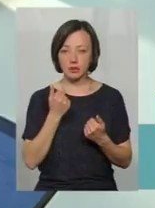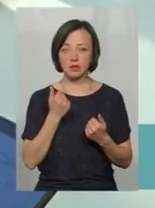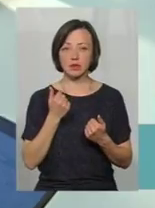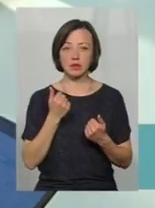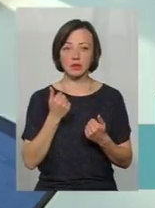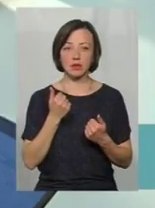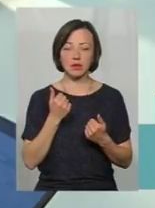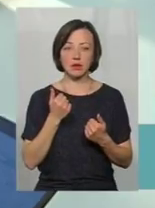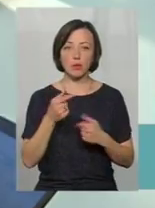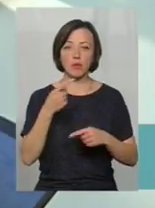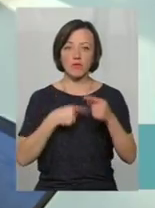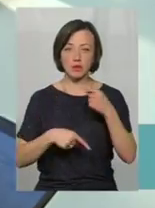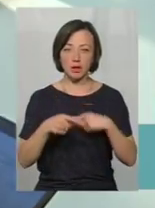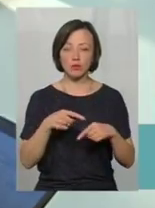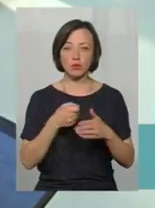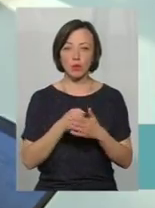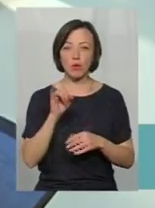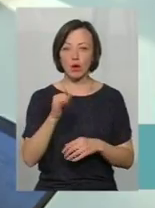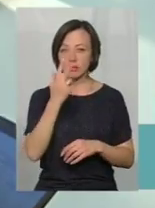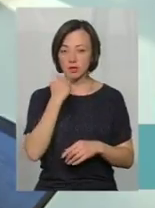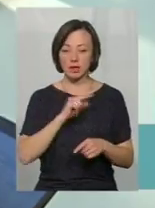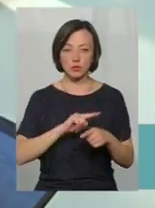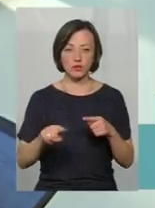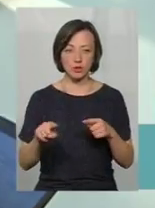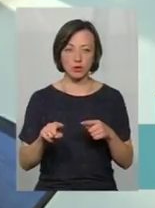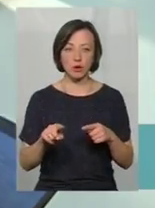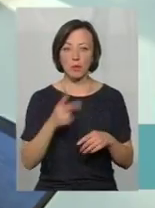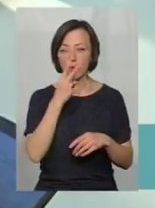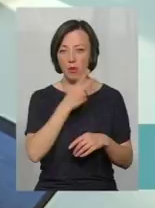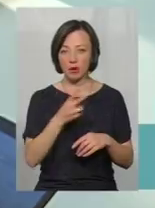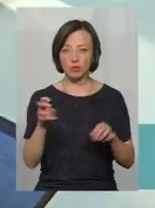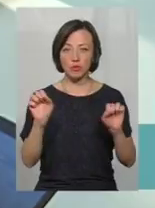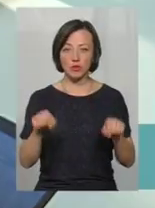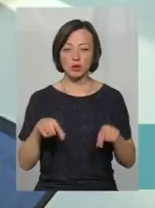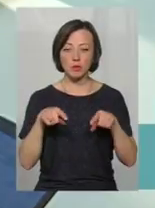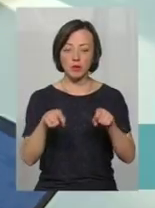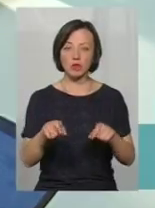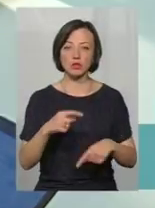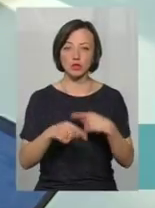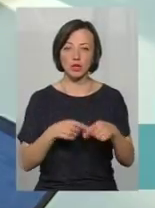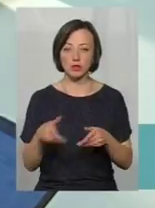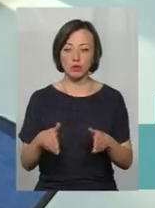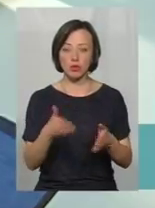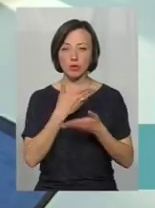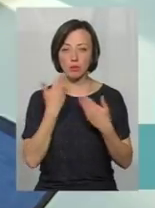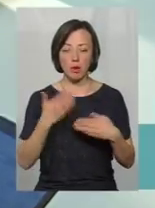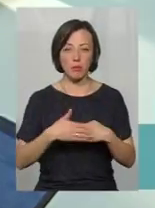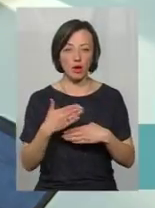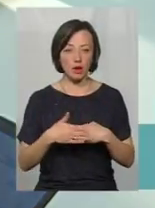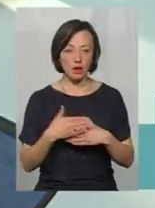повертаємося до того, що ми до поганого, ми звикаємо дуже швидко. Ми побачили, що можна бігати через дорогу і за це нема покарання.